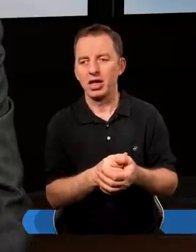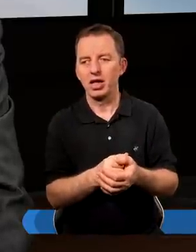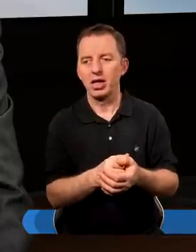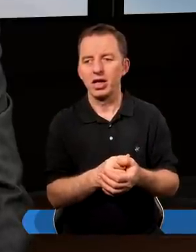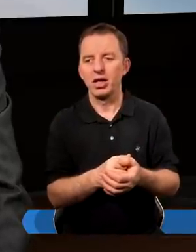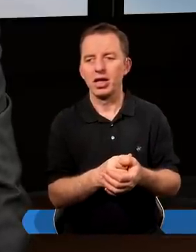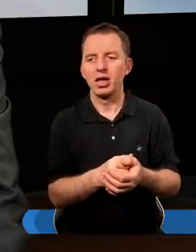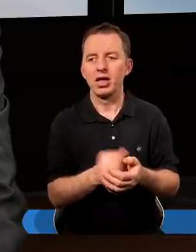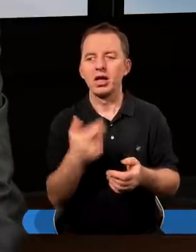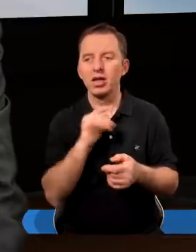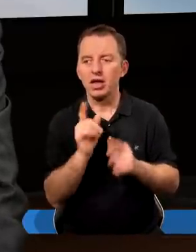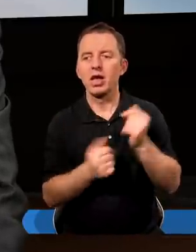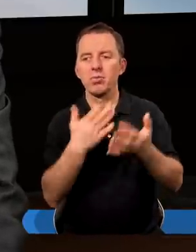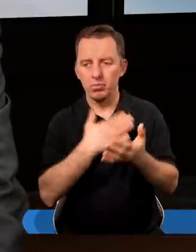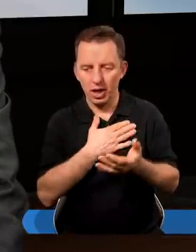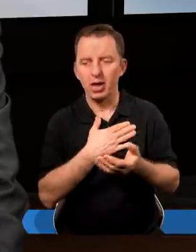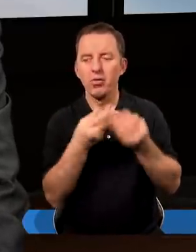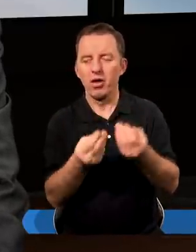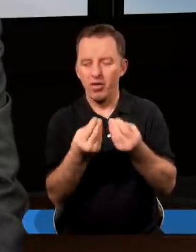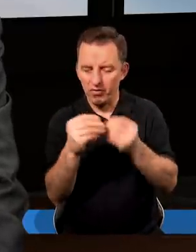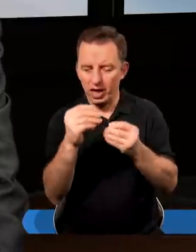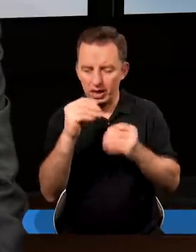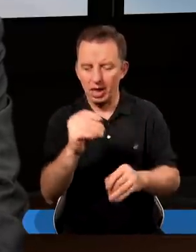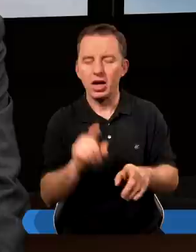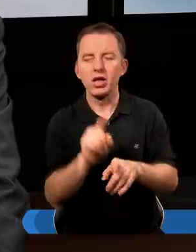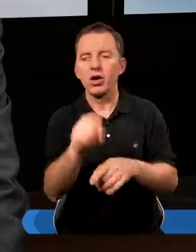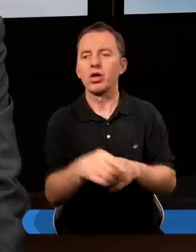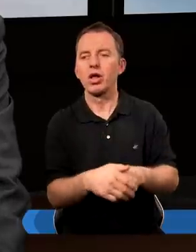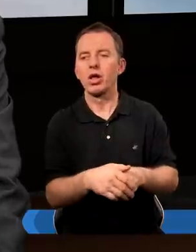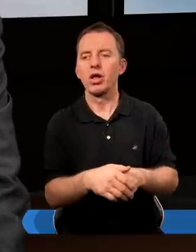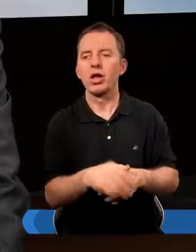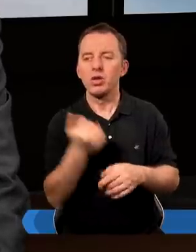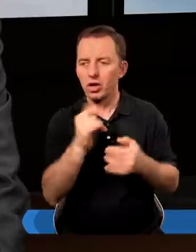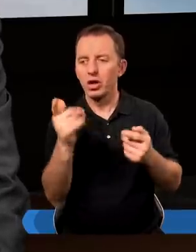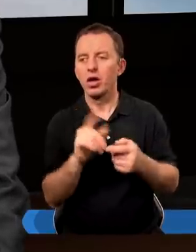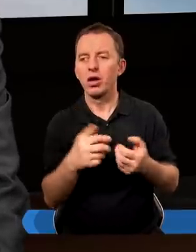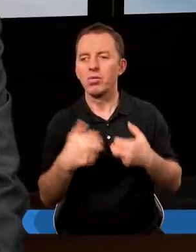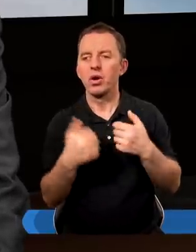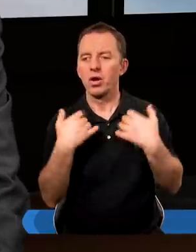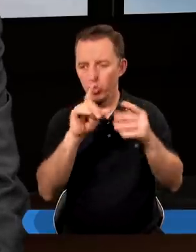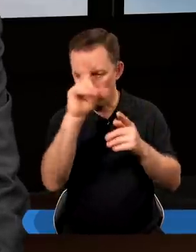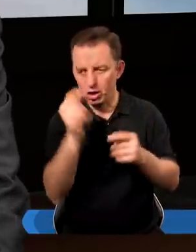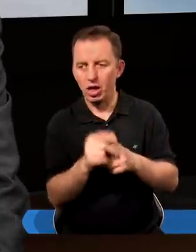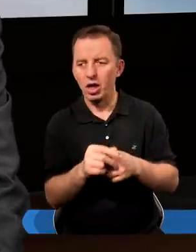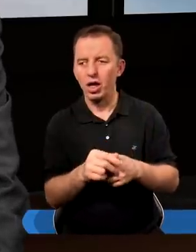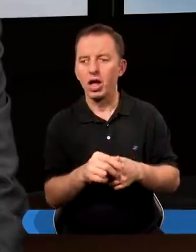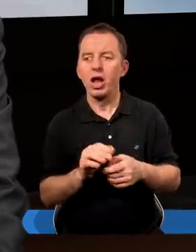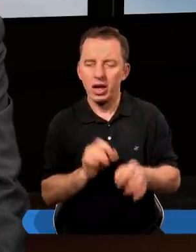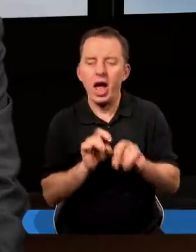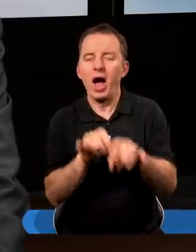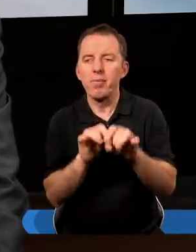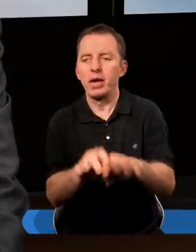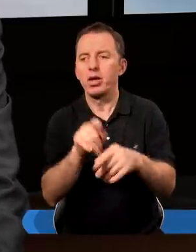Albo je zgromadzić. Chcemy mieć więcej, dlatego, że porównujemy się do innych ludzi. To jest sobie ten motor, który